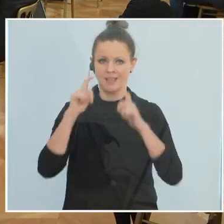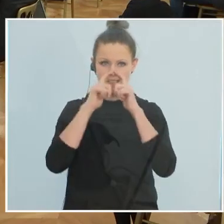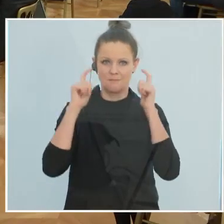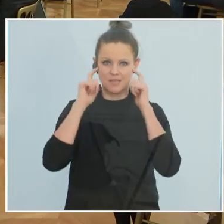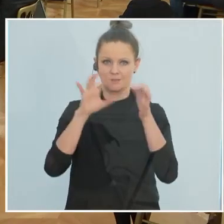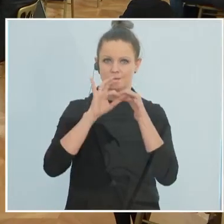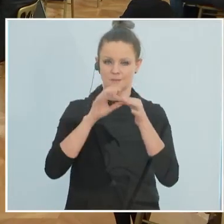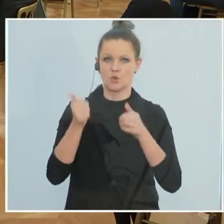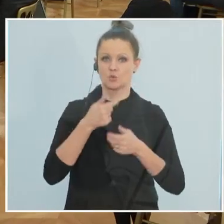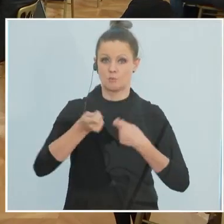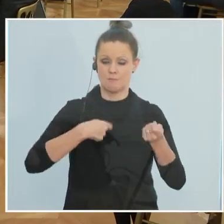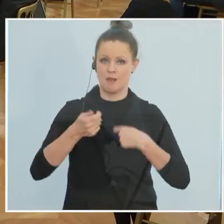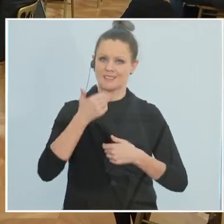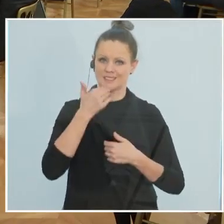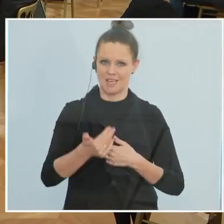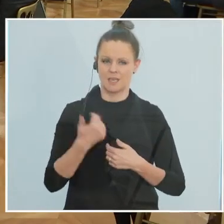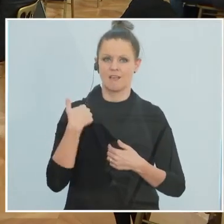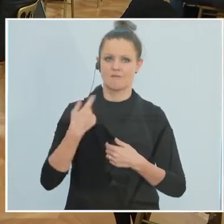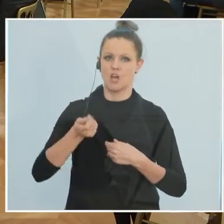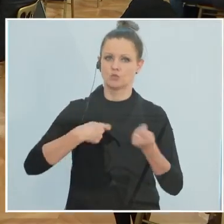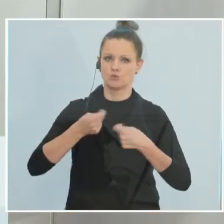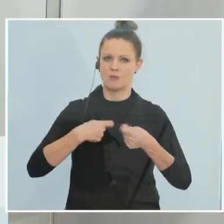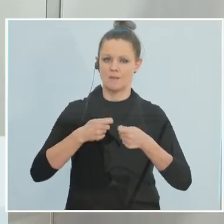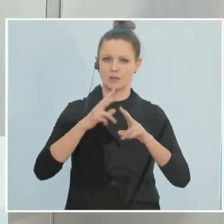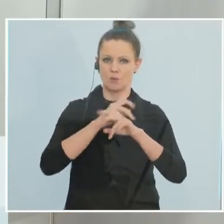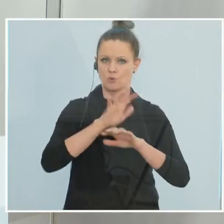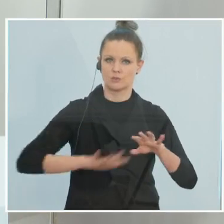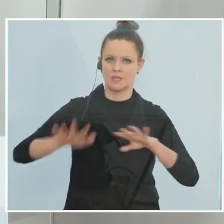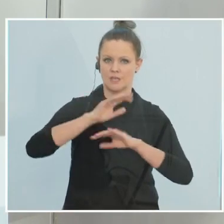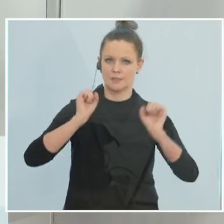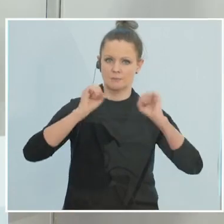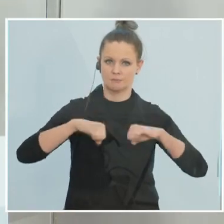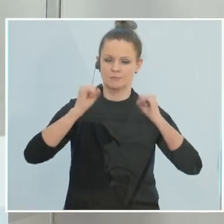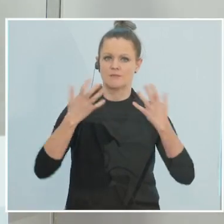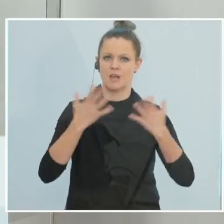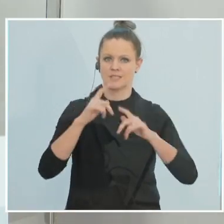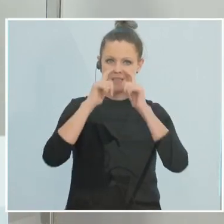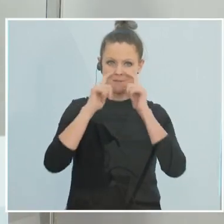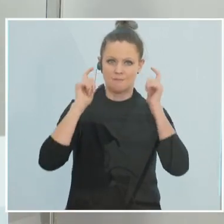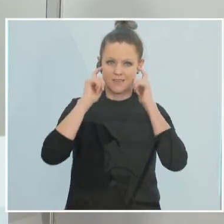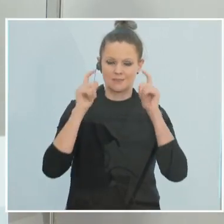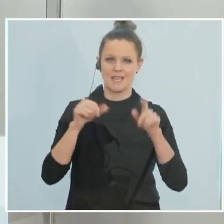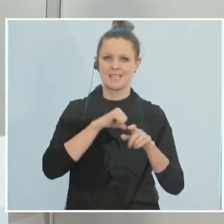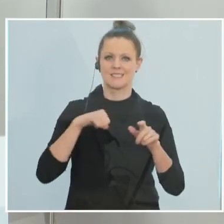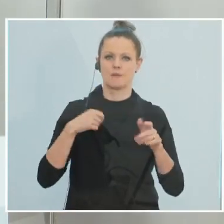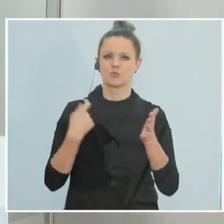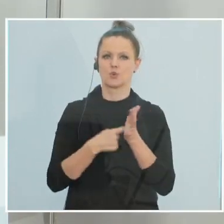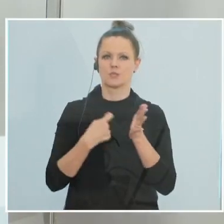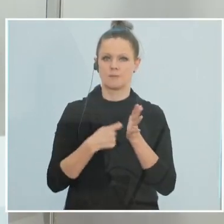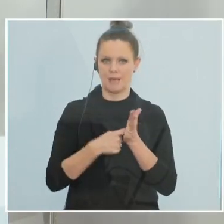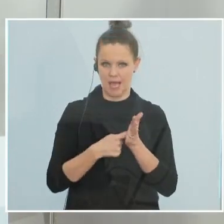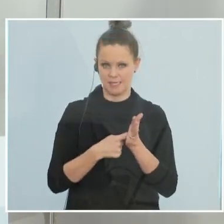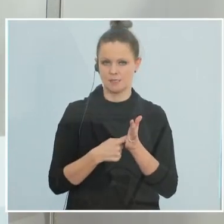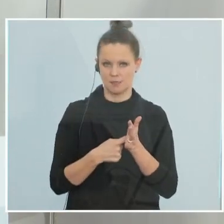Supermärkten bedanken. Wir haben mit den Supermärkten in Österreich vereinbart, dass die Masken zum Selbstkostenpreis